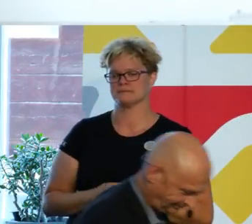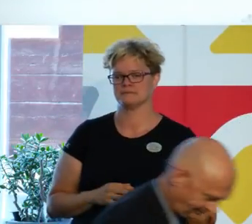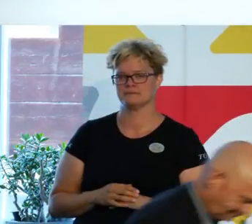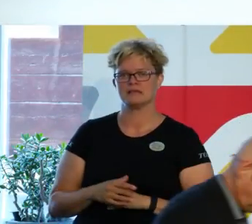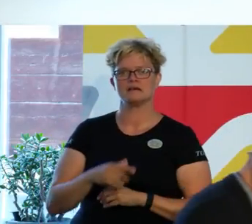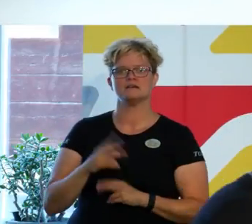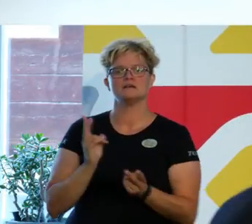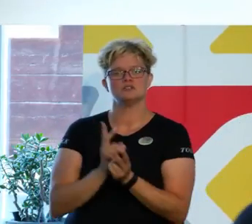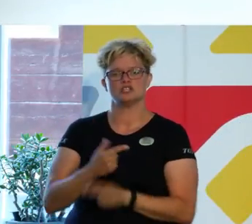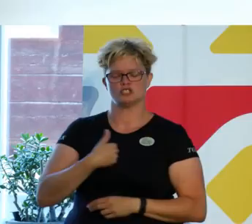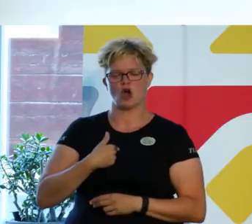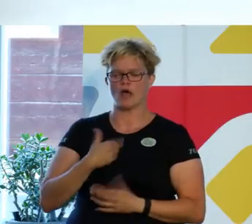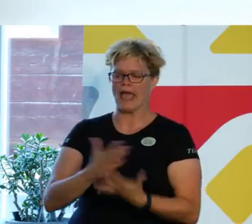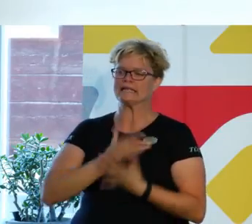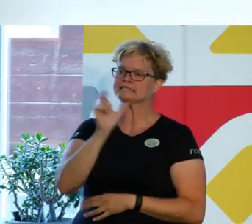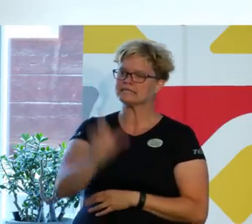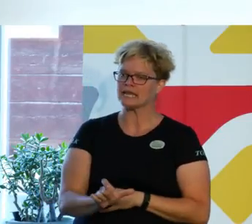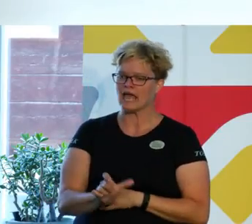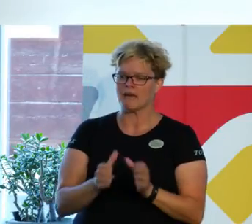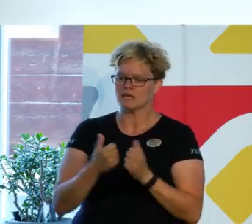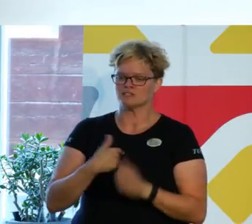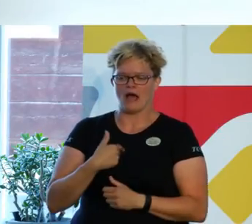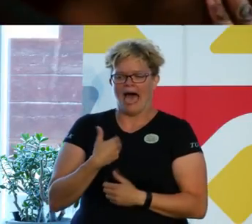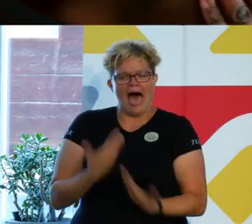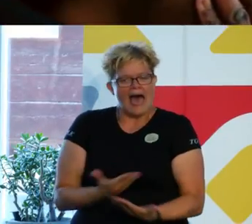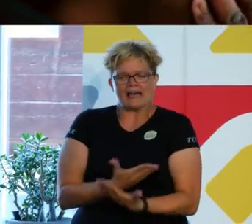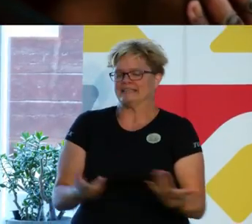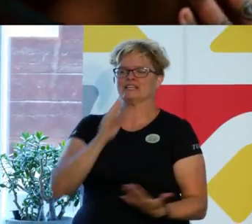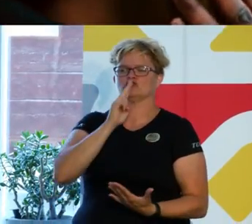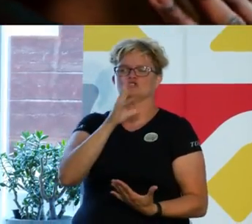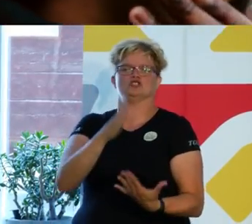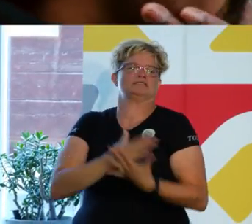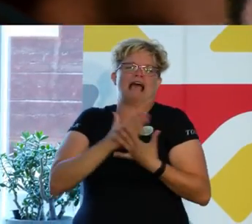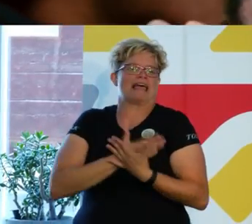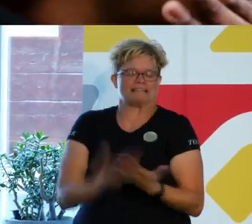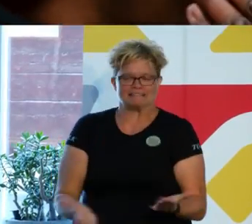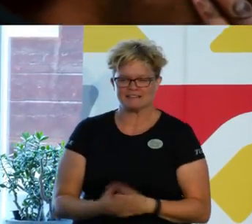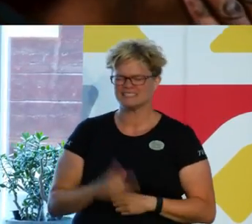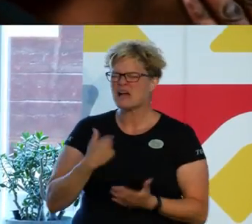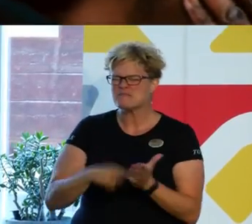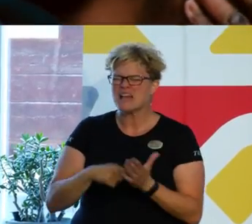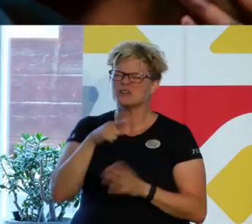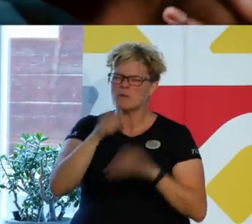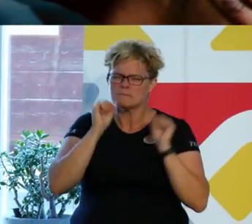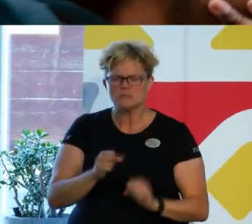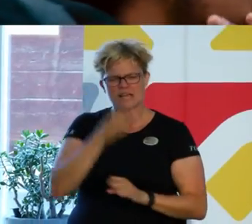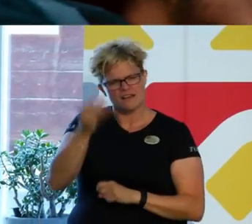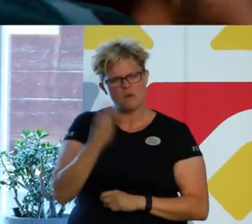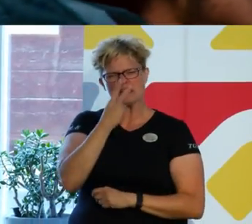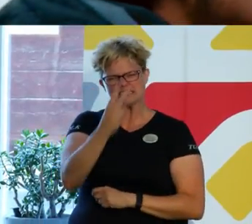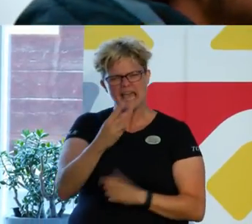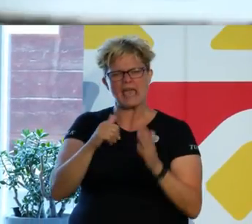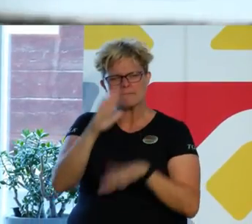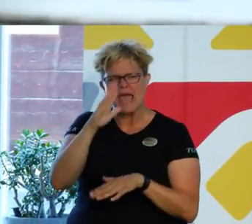Det vill säga att jag älskar dig, men är inte längre nykär. Det jag menar är att du måste våga se,